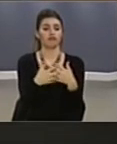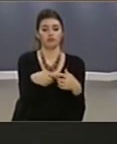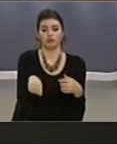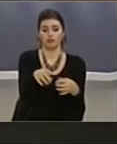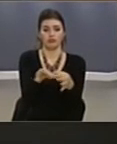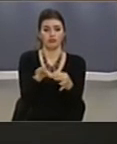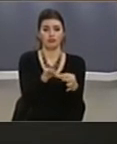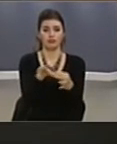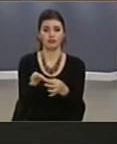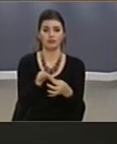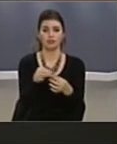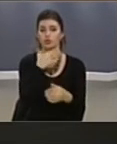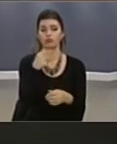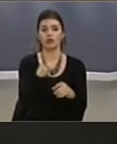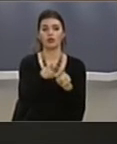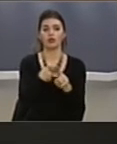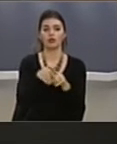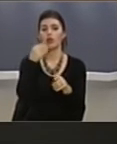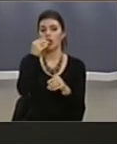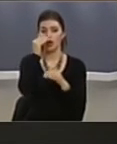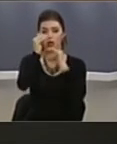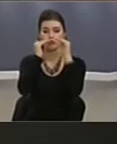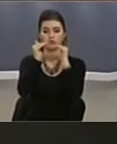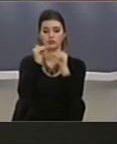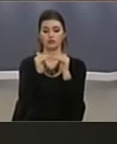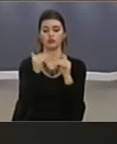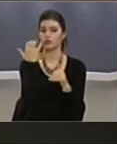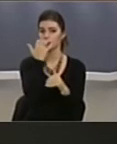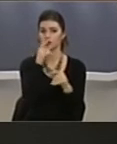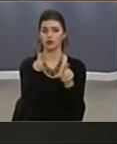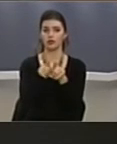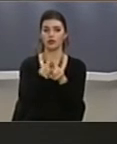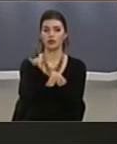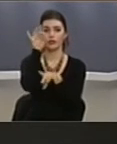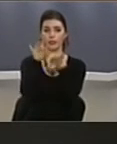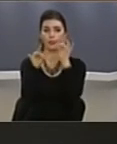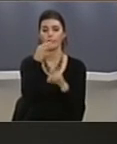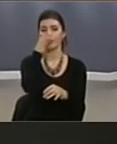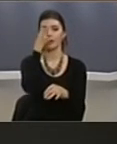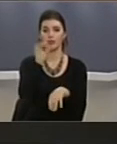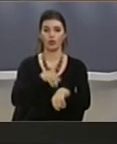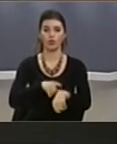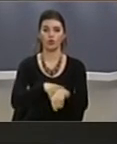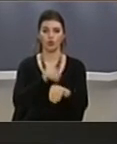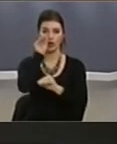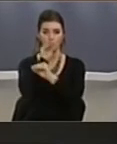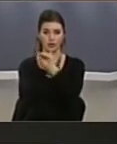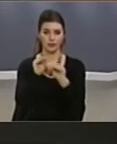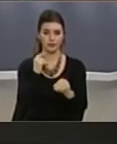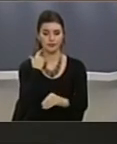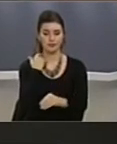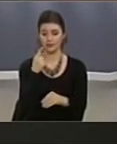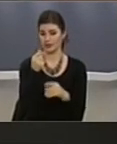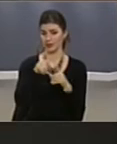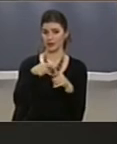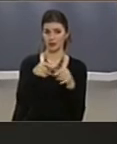ekzekutivi për kujtesit edhe për ënditje në lajmeve dhe për bërjen e tyre, klasifikimin dhe kone transmitimit. RTK